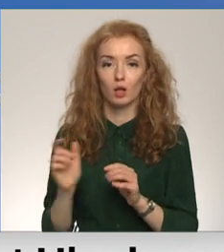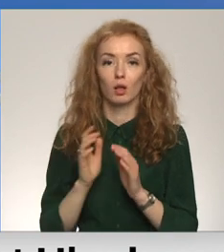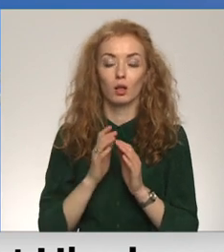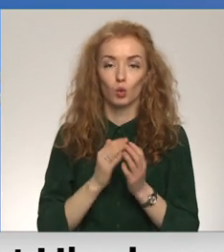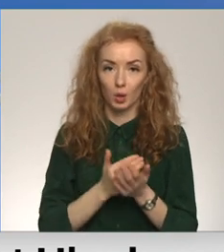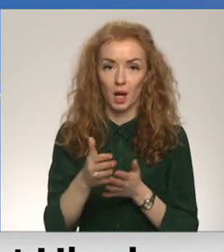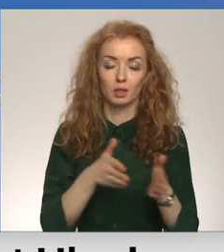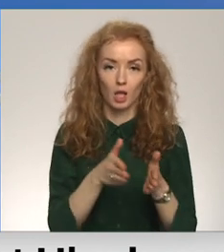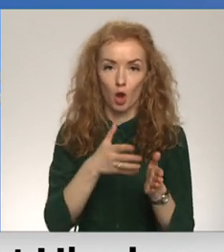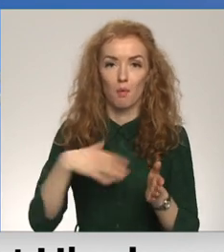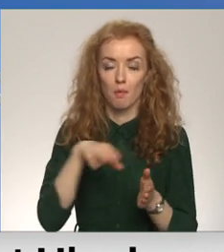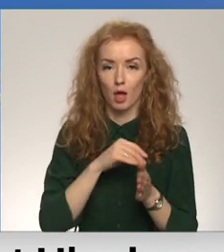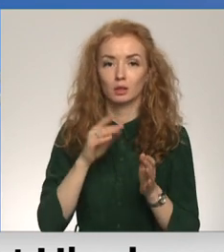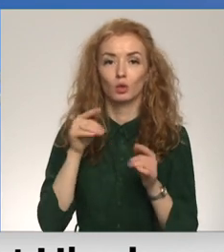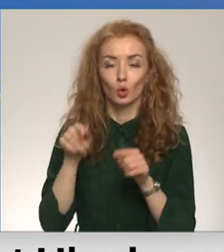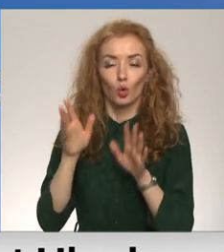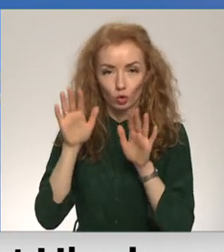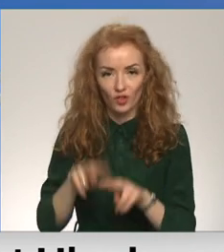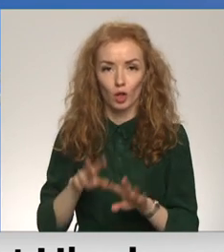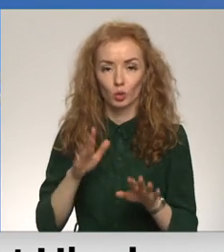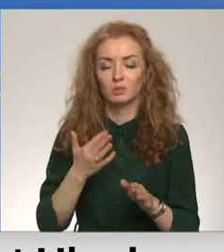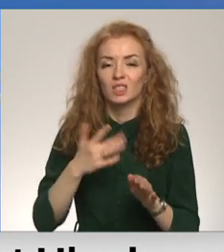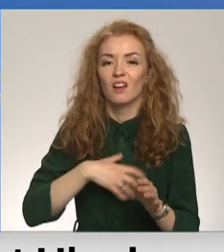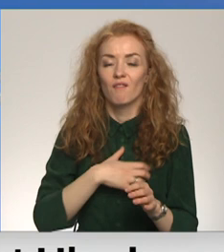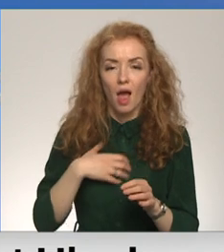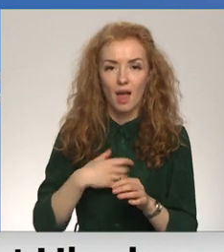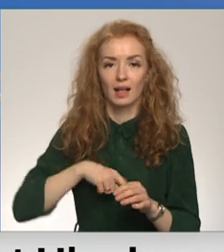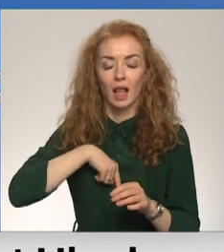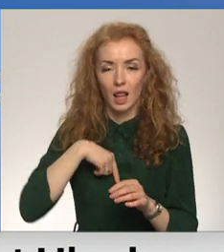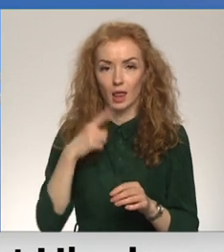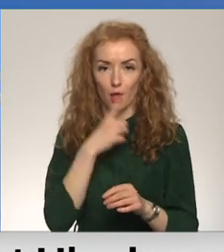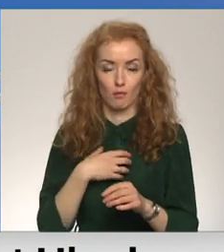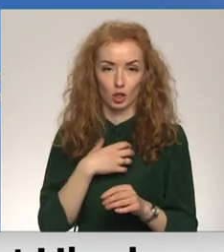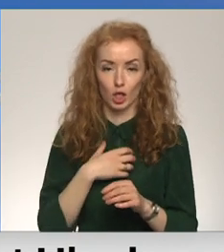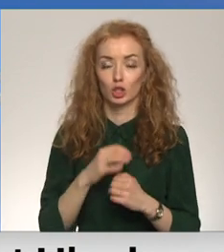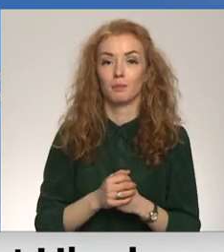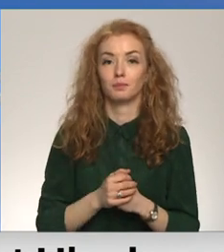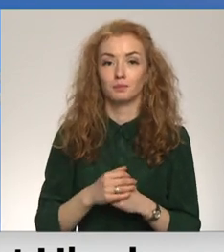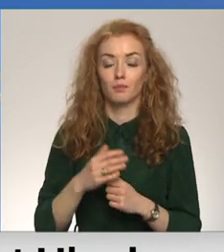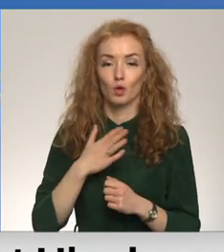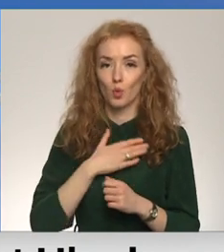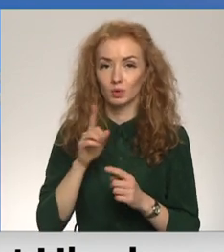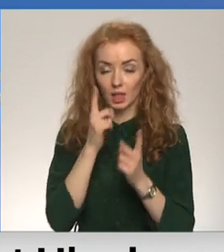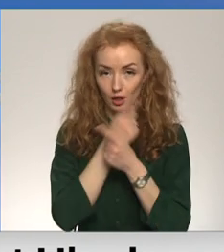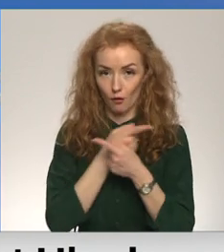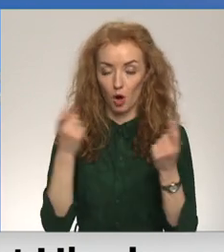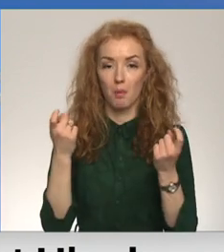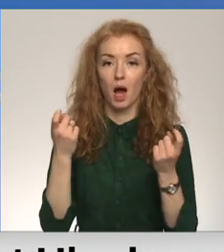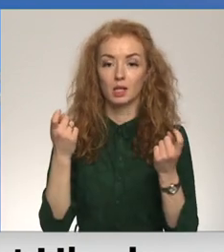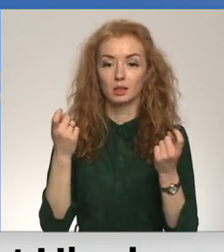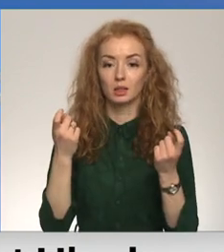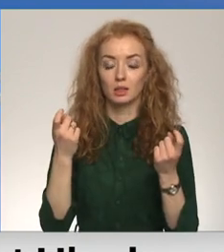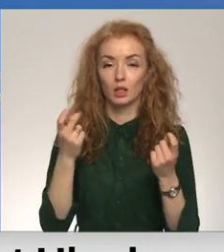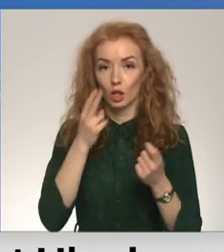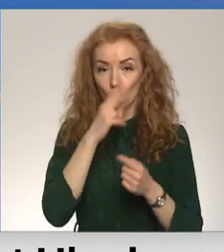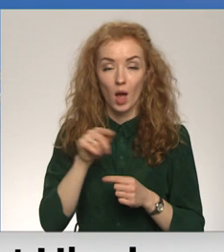Mēs tur būsim, kā es jau teicu, cik vien ilgi iespējams un kamēr tas būs nepieciešams. Pēc mūsu rīcībā aizsaušās informācijas no tiem